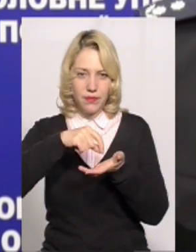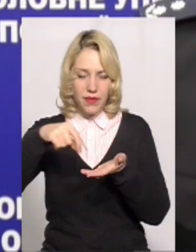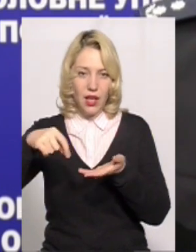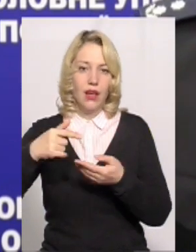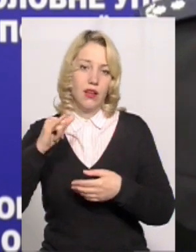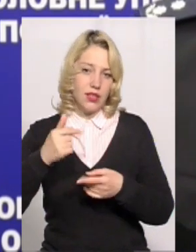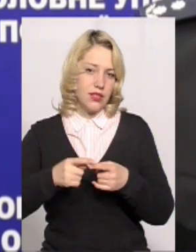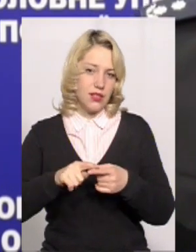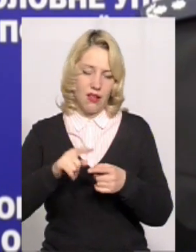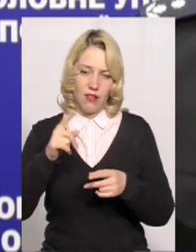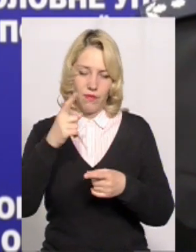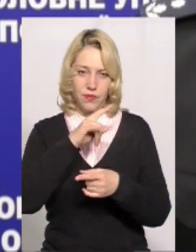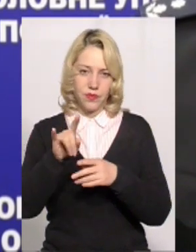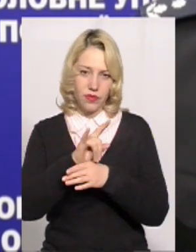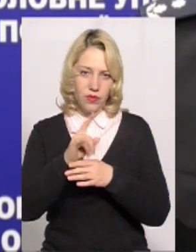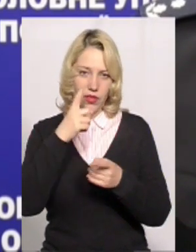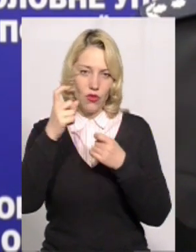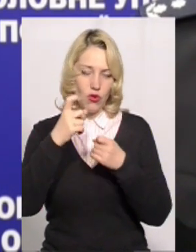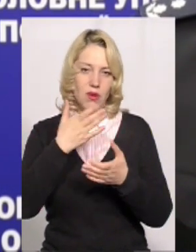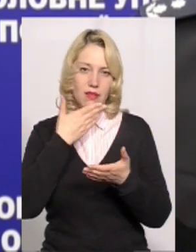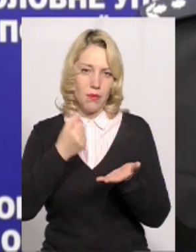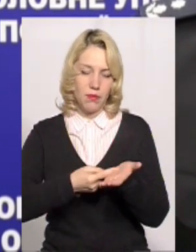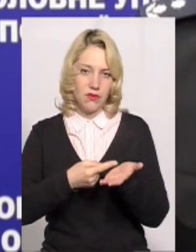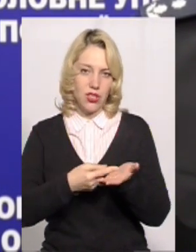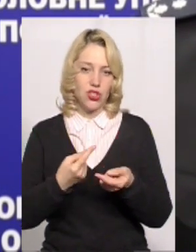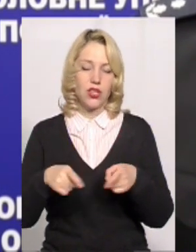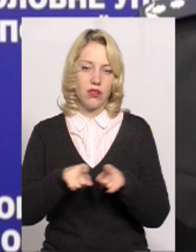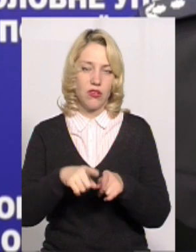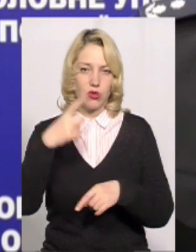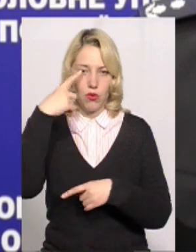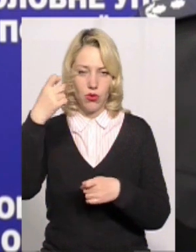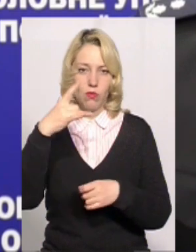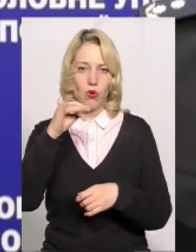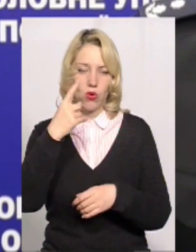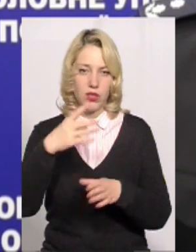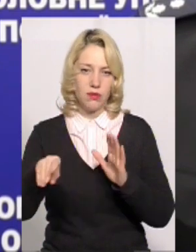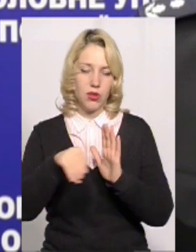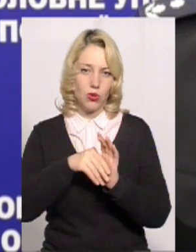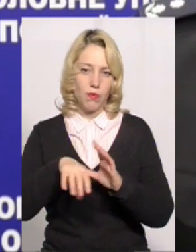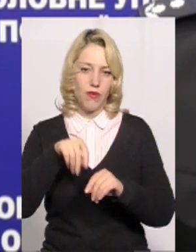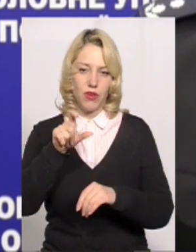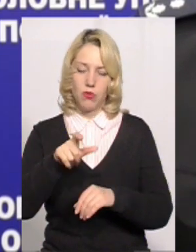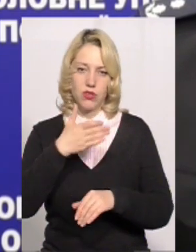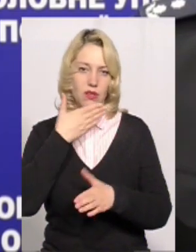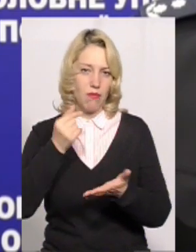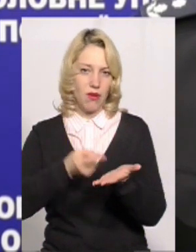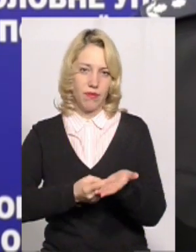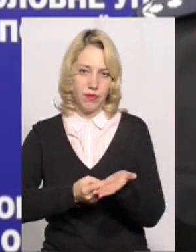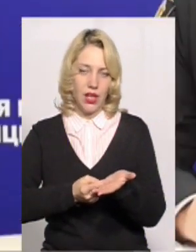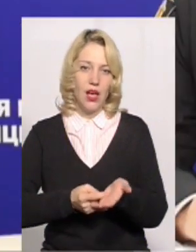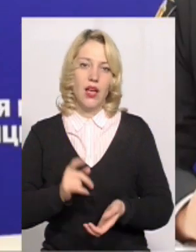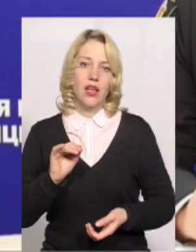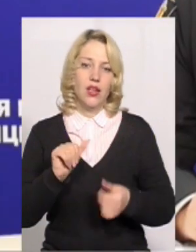також не знайшла свого підтвердження. Також повідомлення про один можливий підкуп виборців, яке не знайшло свого підтвердження.